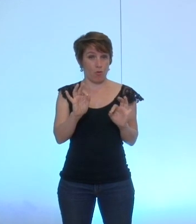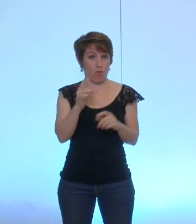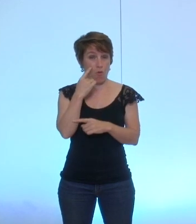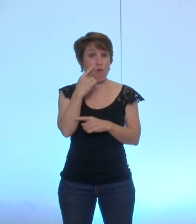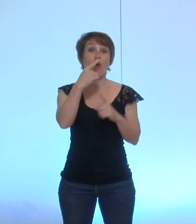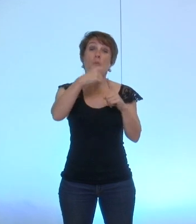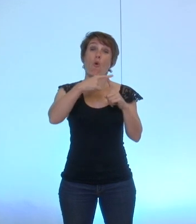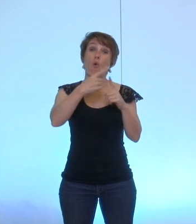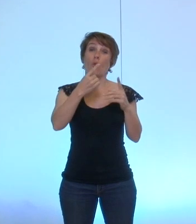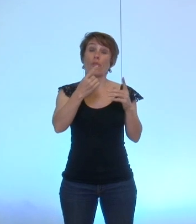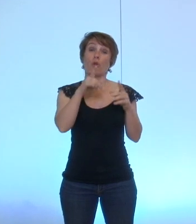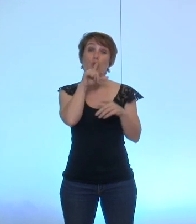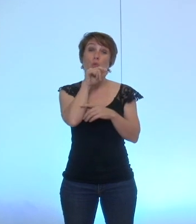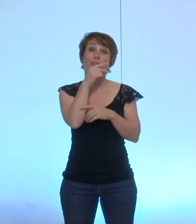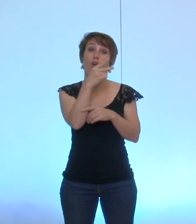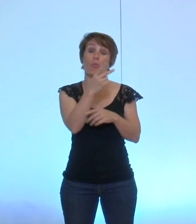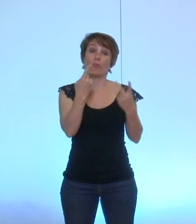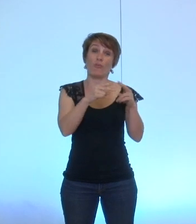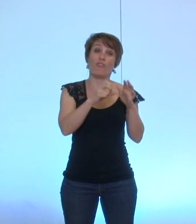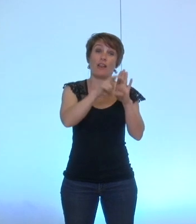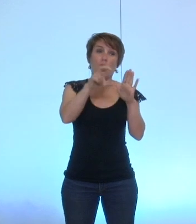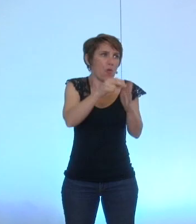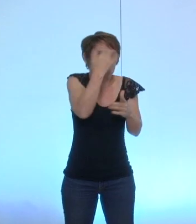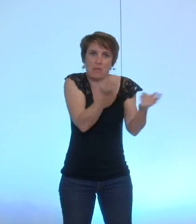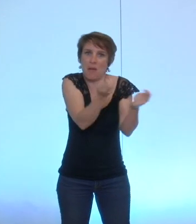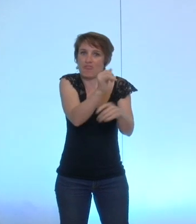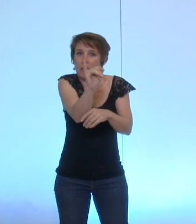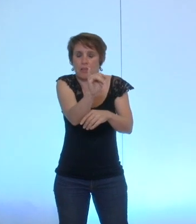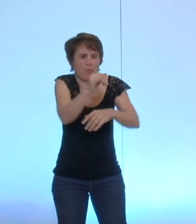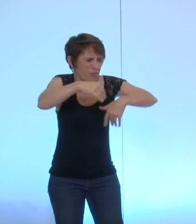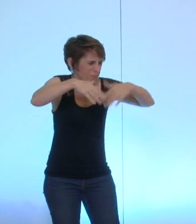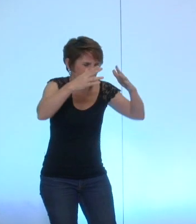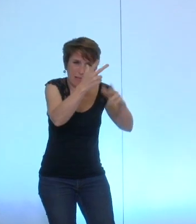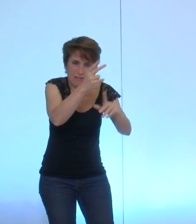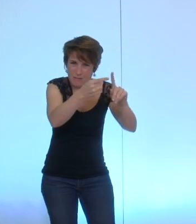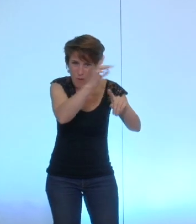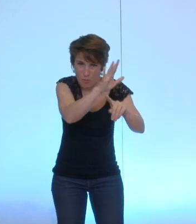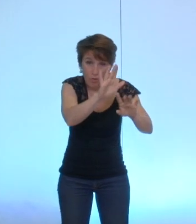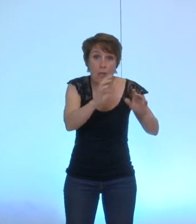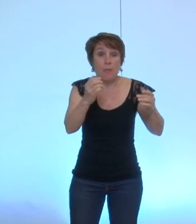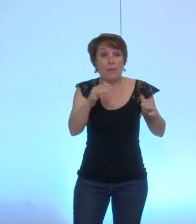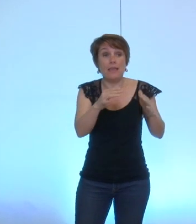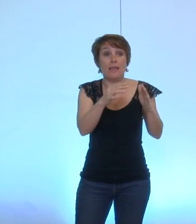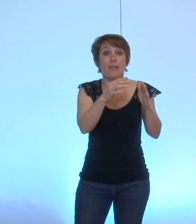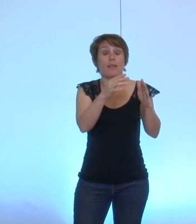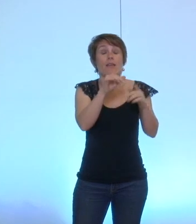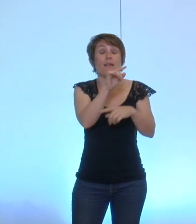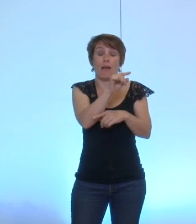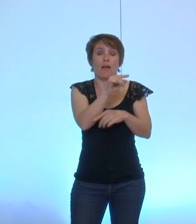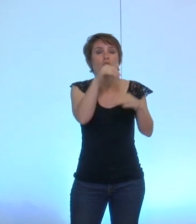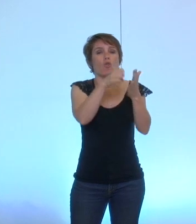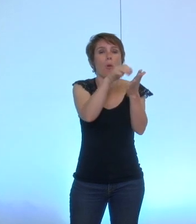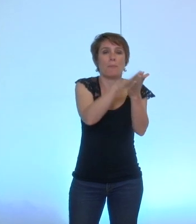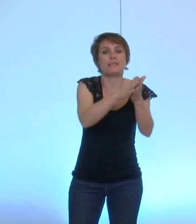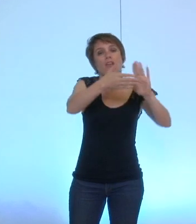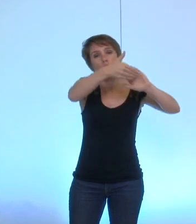Twitter de la ville de Grenoble, je ne sais pas qui l'administre, et peu importe, ne reprend, outre les messages qu'il diffuse,